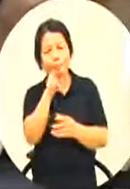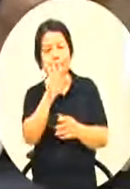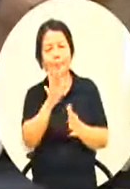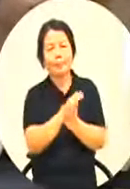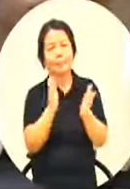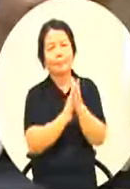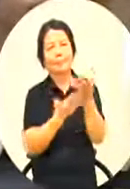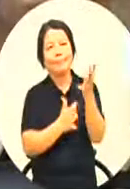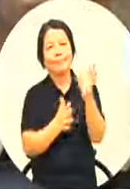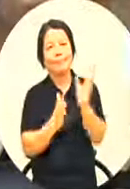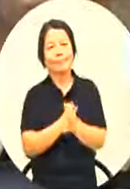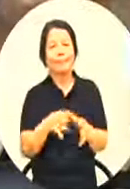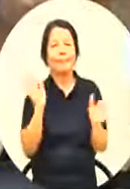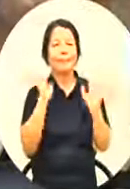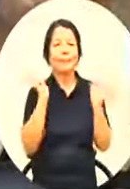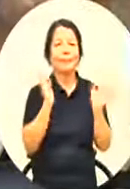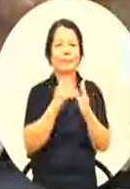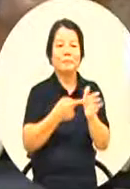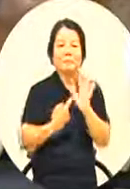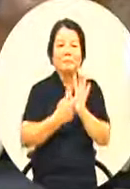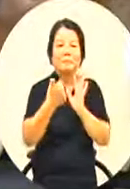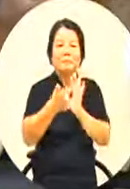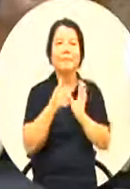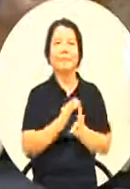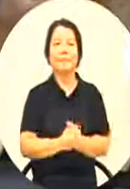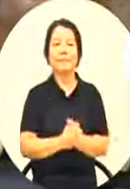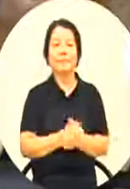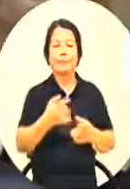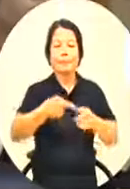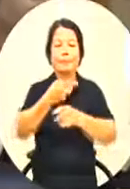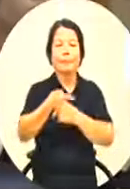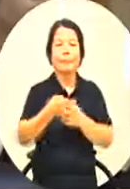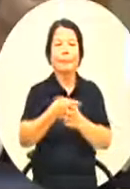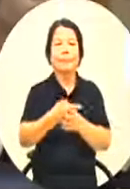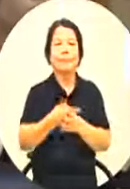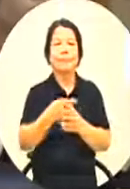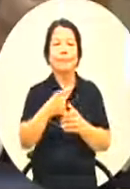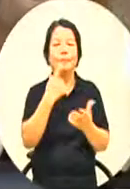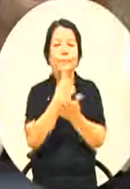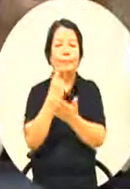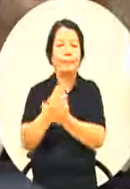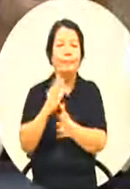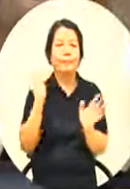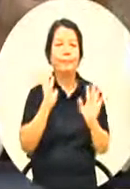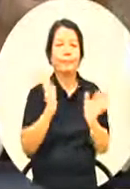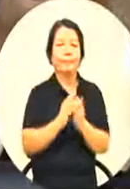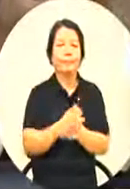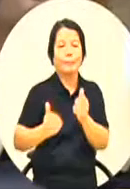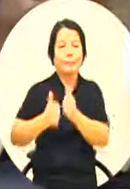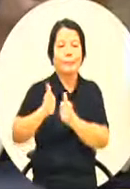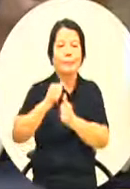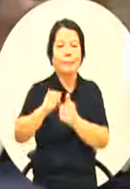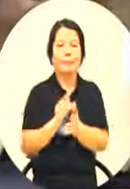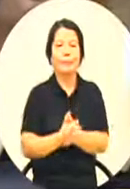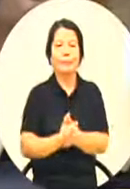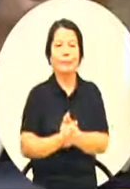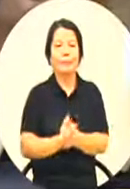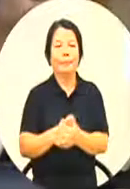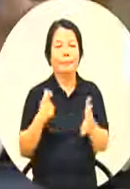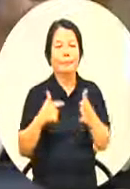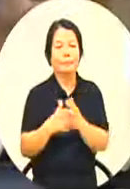手就觉得小朋友表现很好那接下来的呢每位小朋友的比赛的一个优点